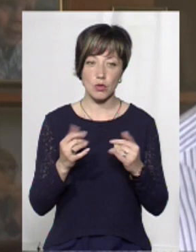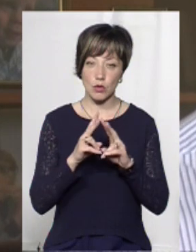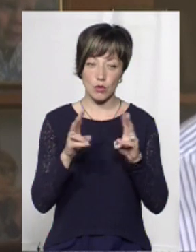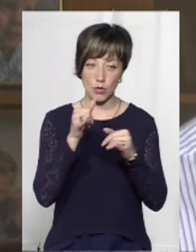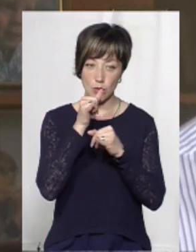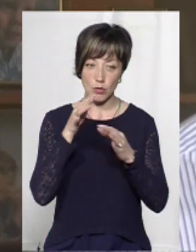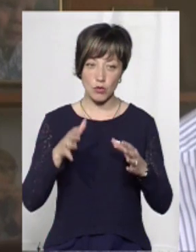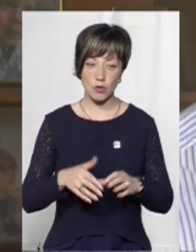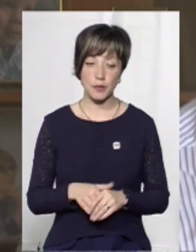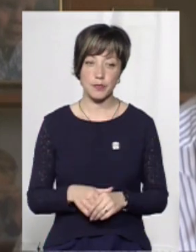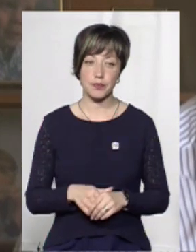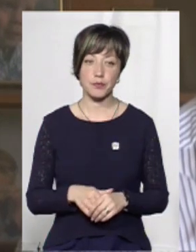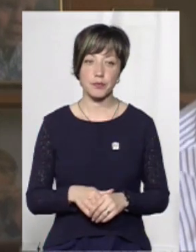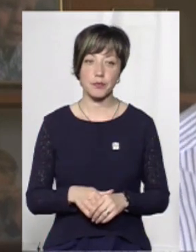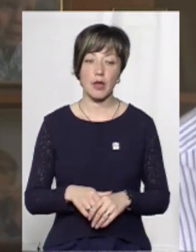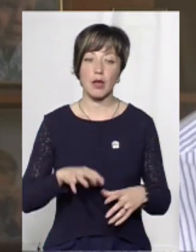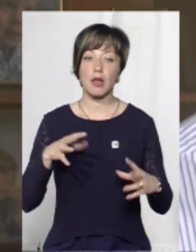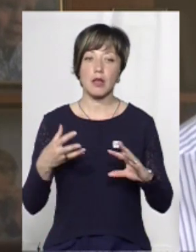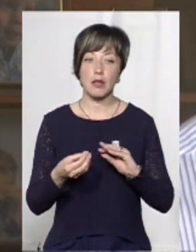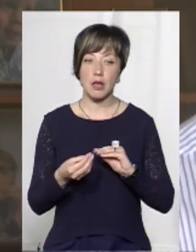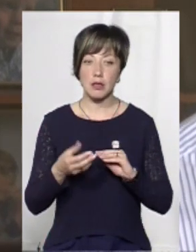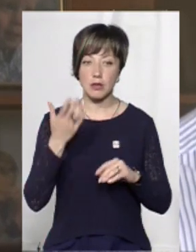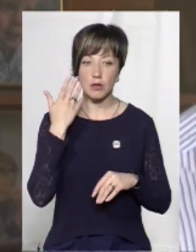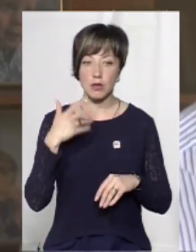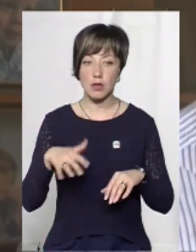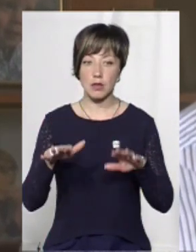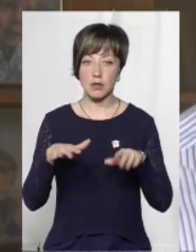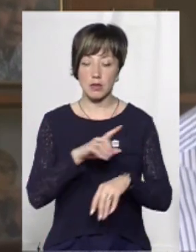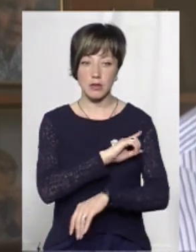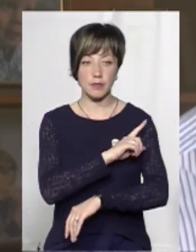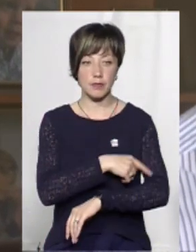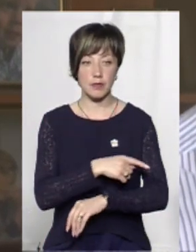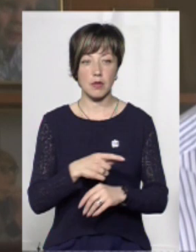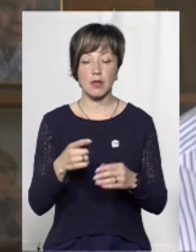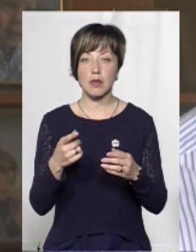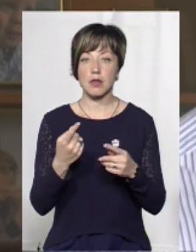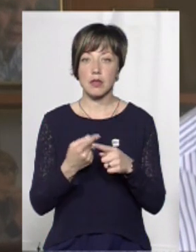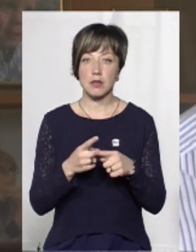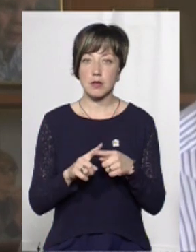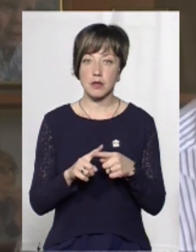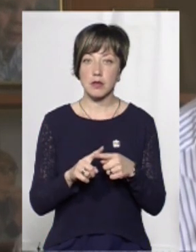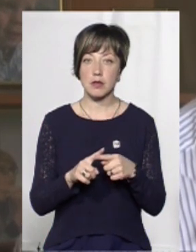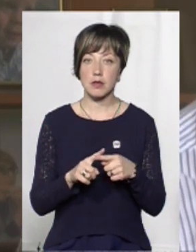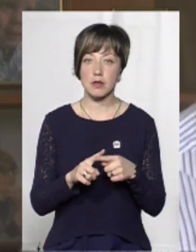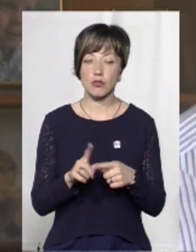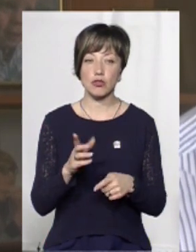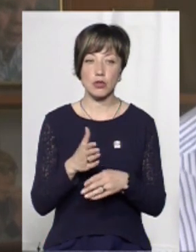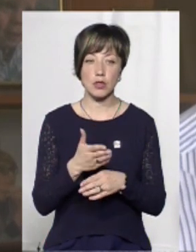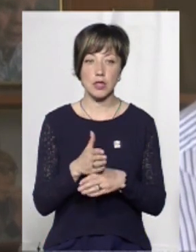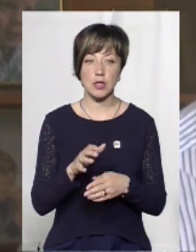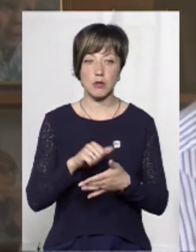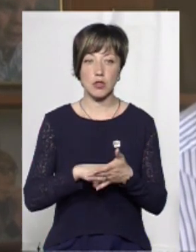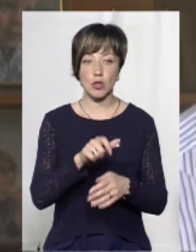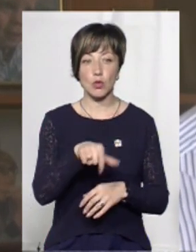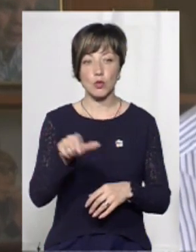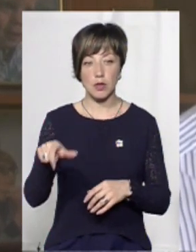Наслідки після того, як випадає така кількість опадів, в значній частині спричиняються людськими